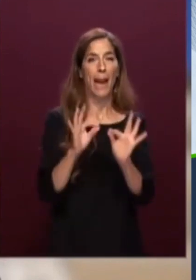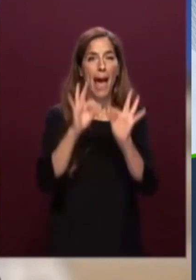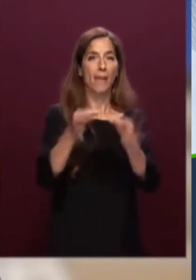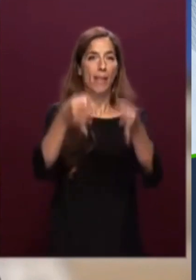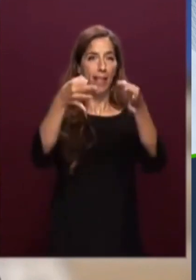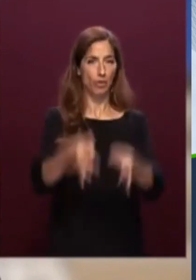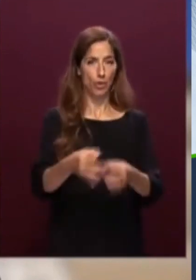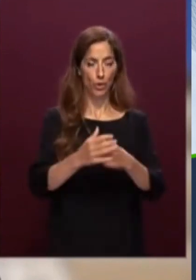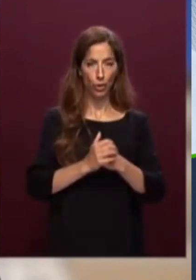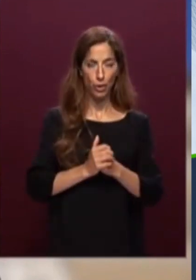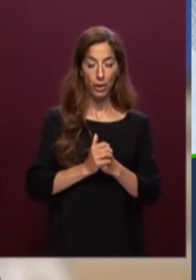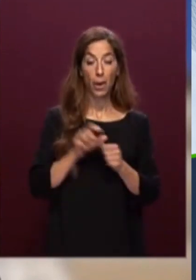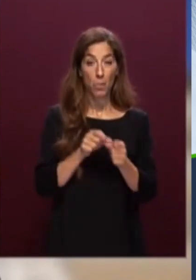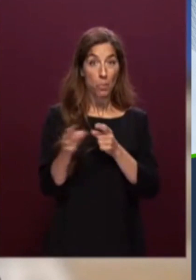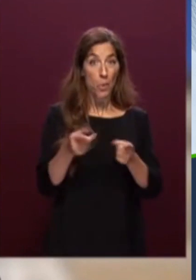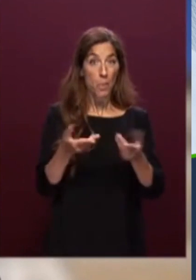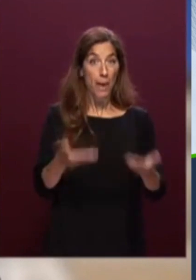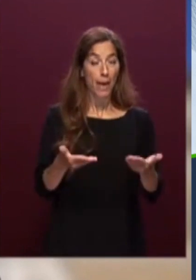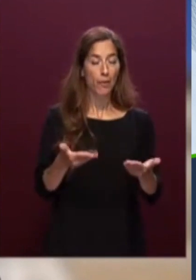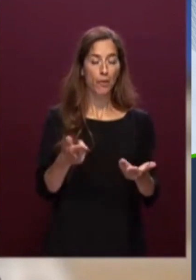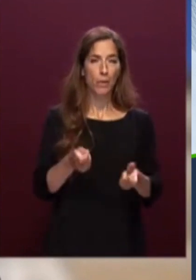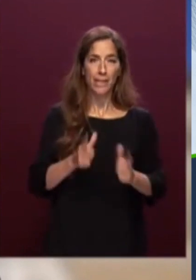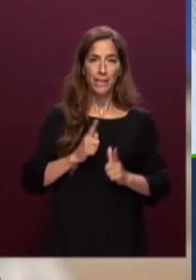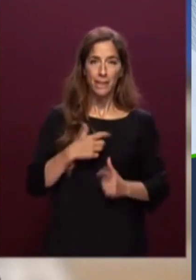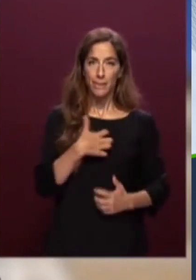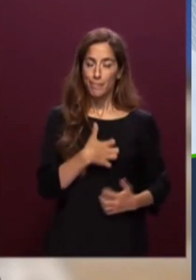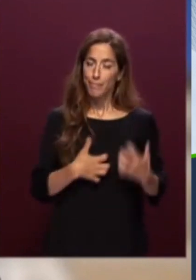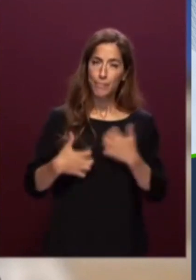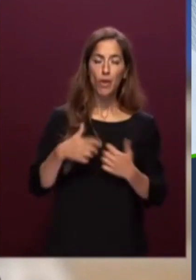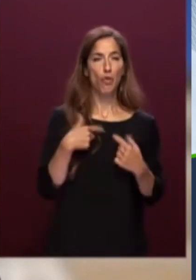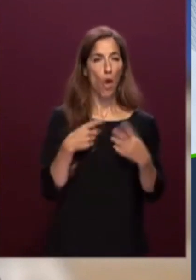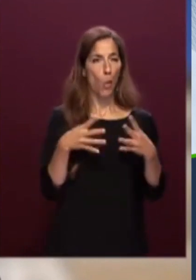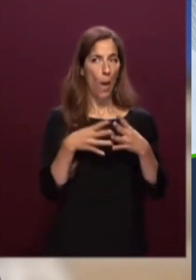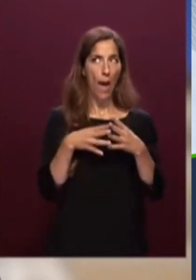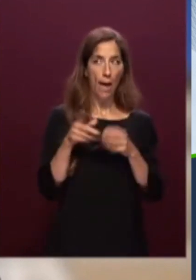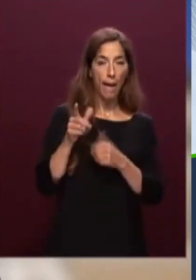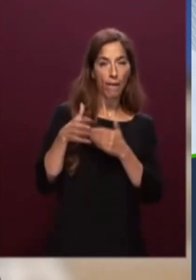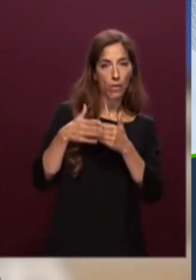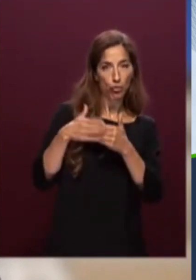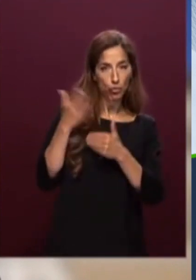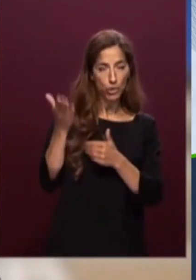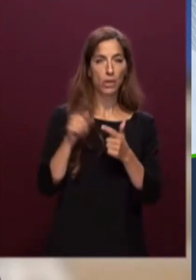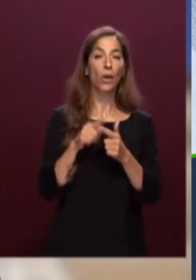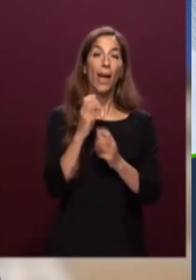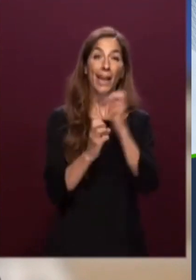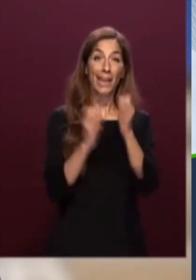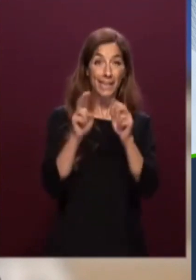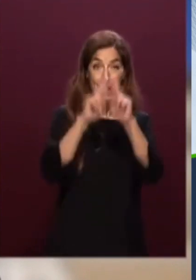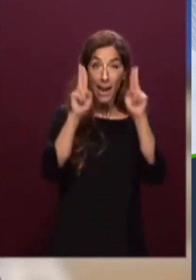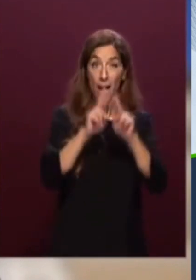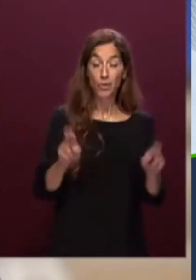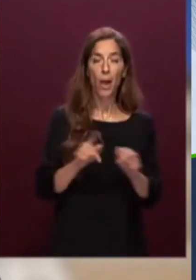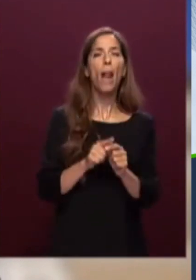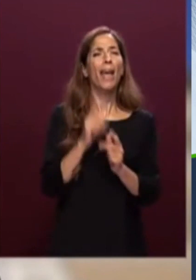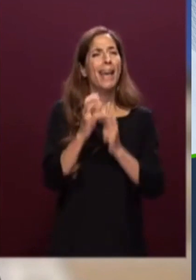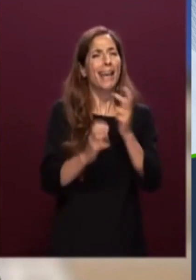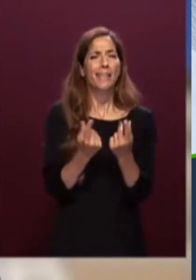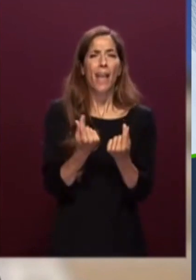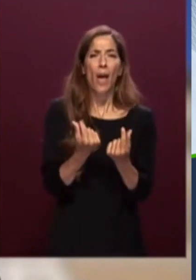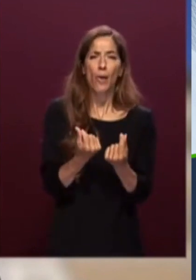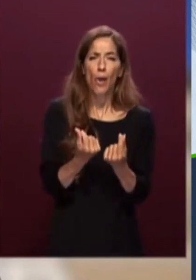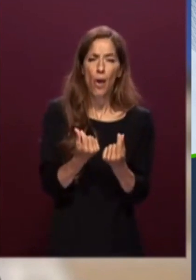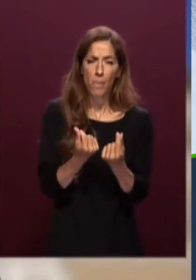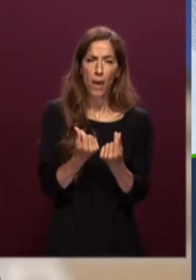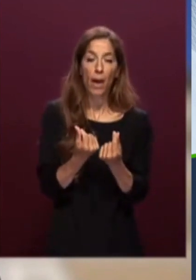con la guerra alle nostre porte la crisi internazionale la crisi economica un momento in cui le istituzioni